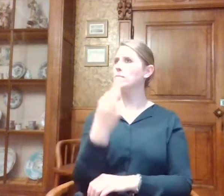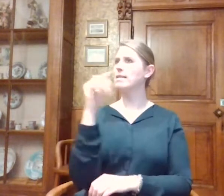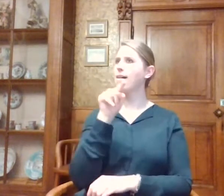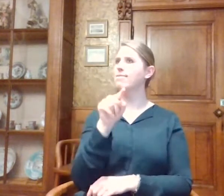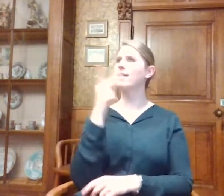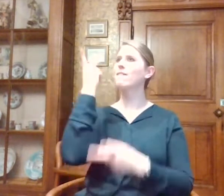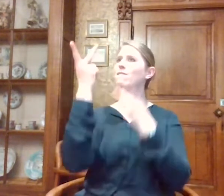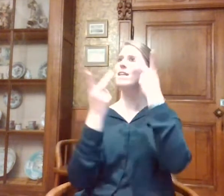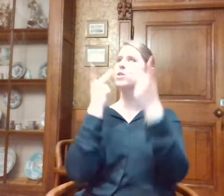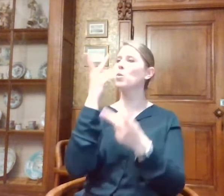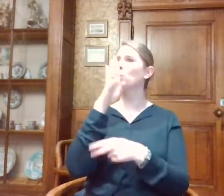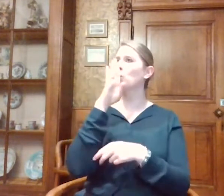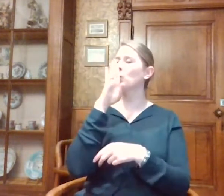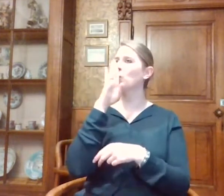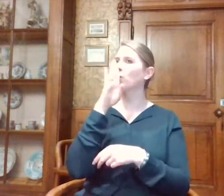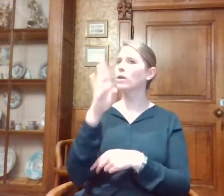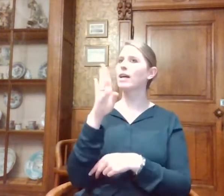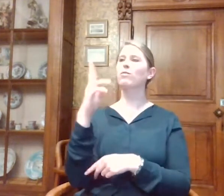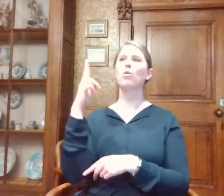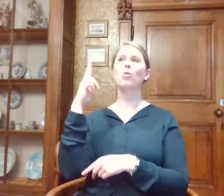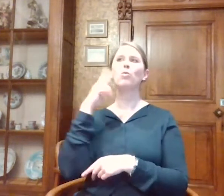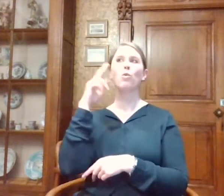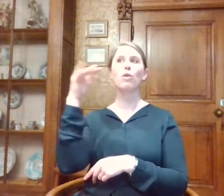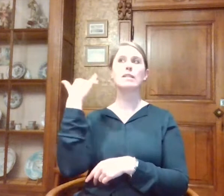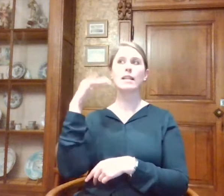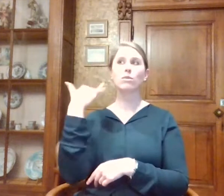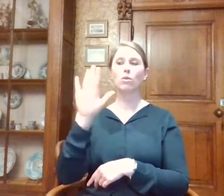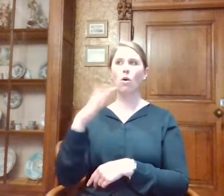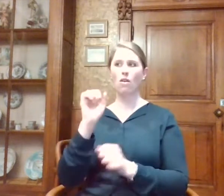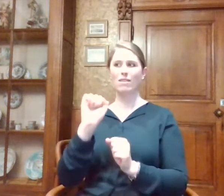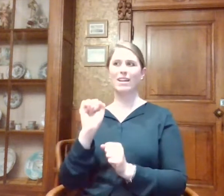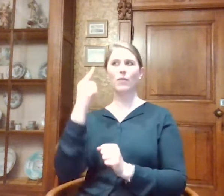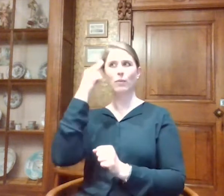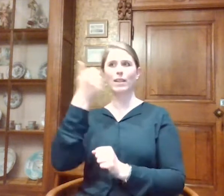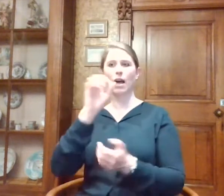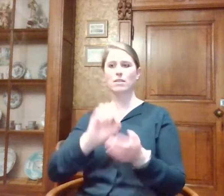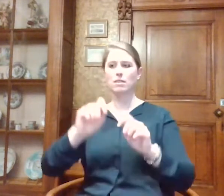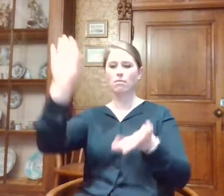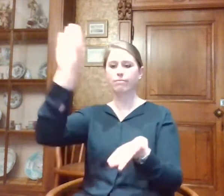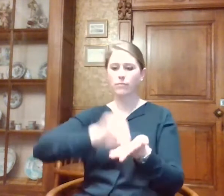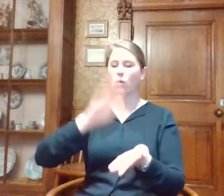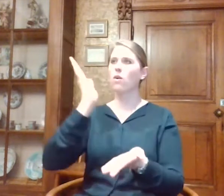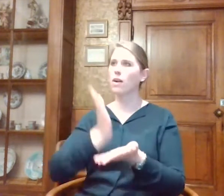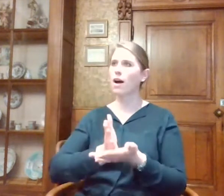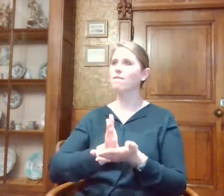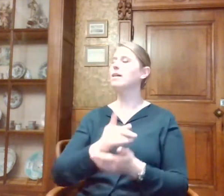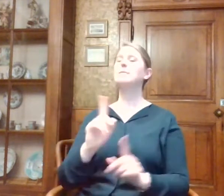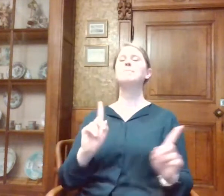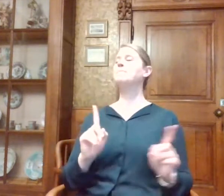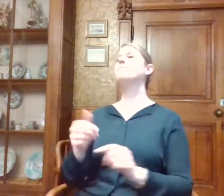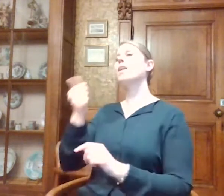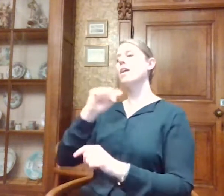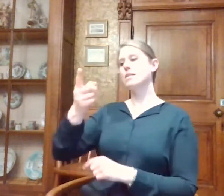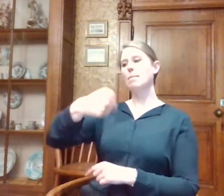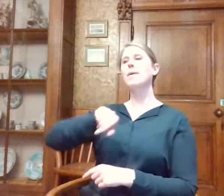specifiek gericht is op dove mensen? Of kan je dat pas weten komen wanneer je hem effectief downloadt en opent? Dus